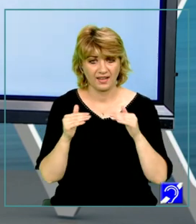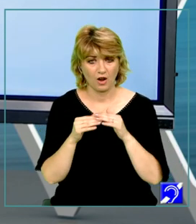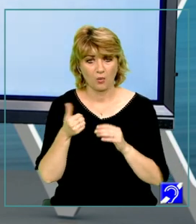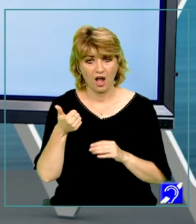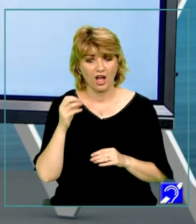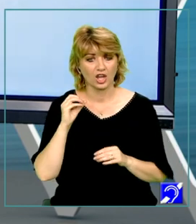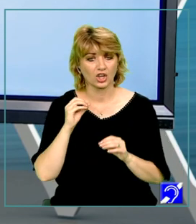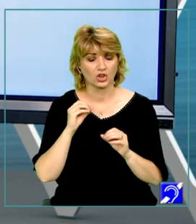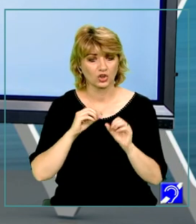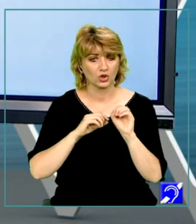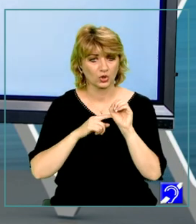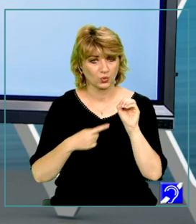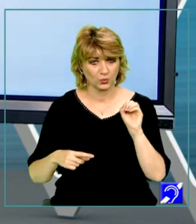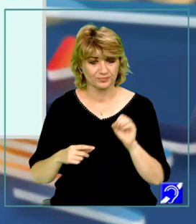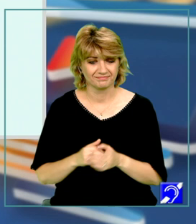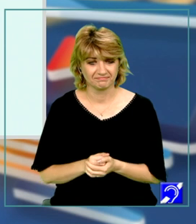AQ.